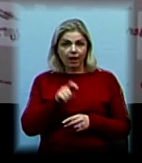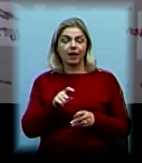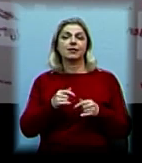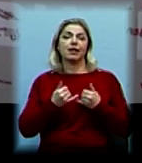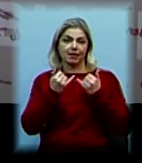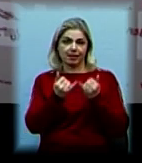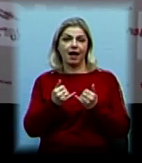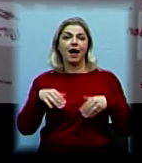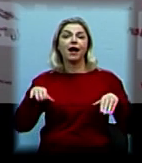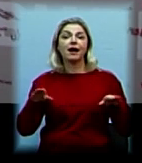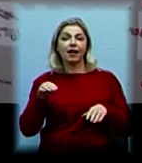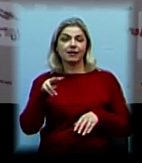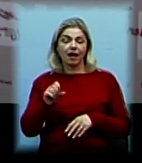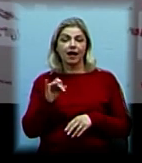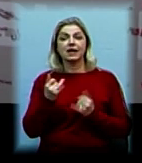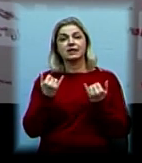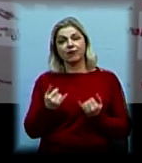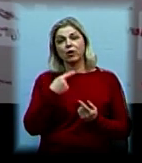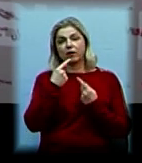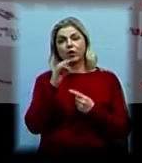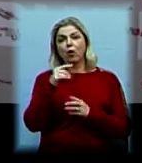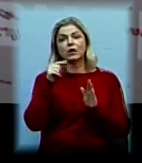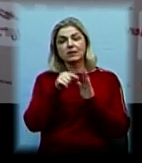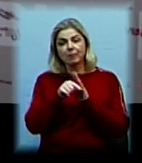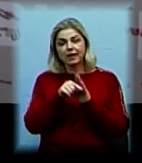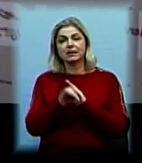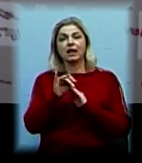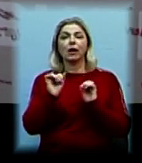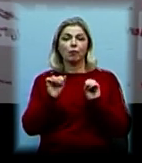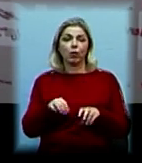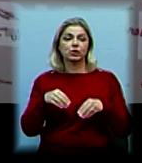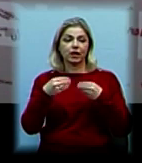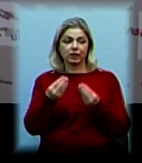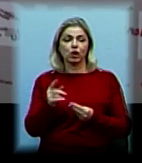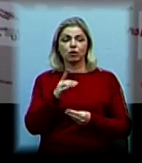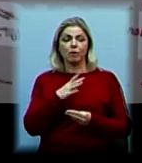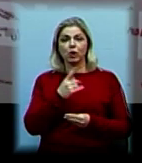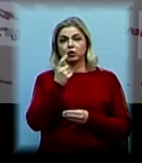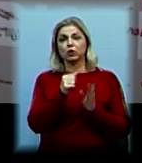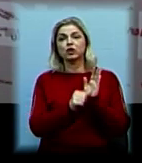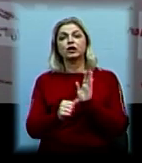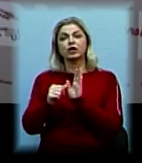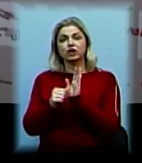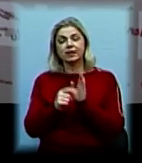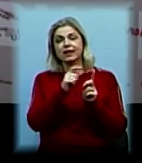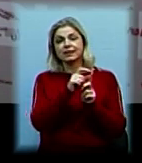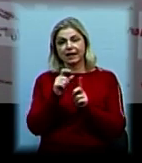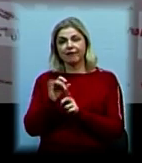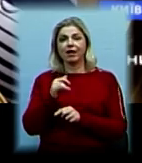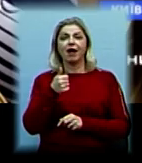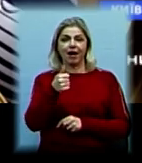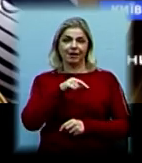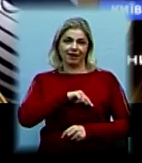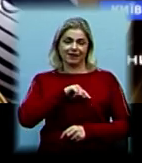Тому сьогодні ми говоримо і про зміст нарешті диктанту, і можемо сказати, що було 166 слів і гарний настрій.